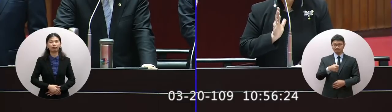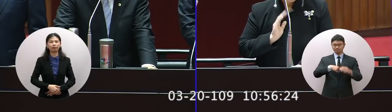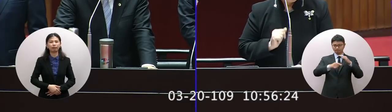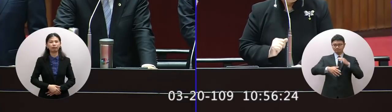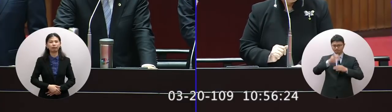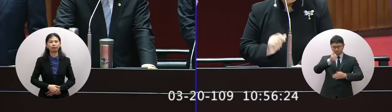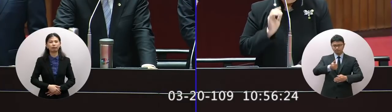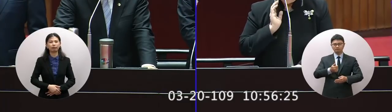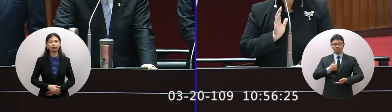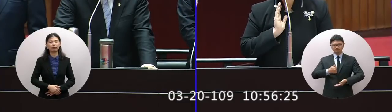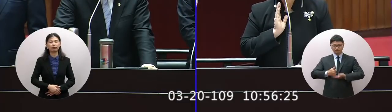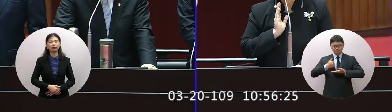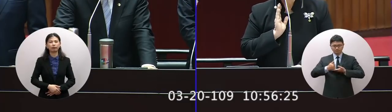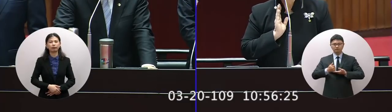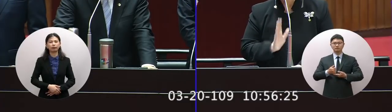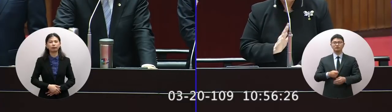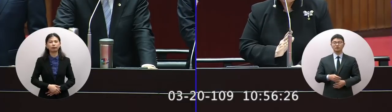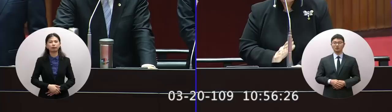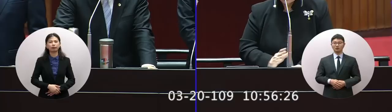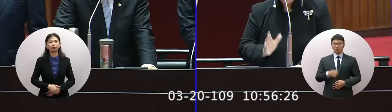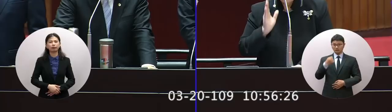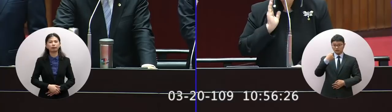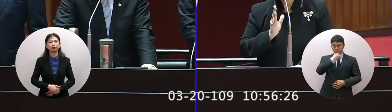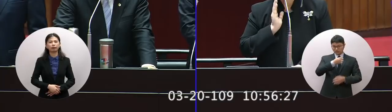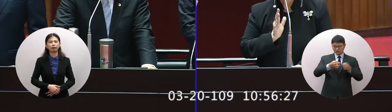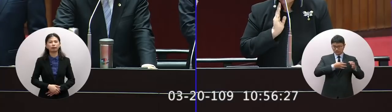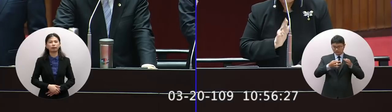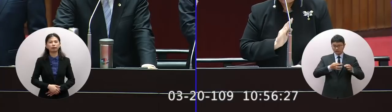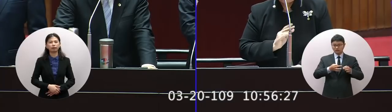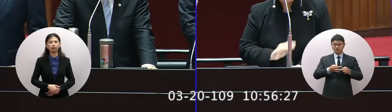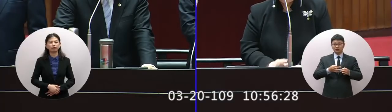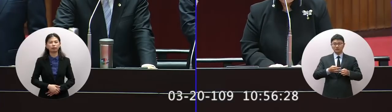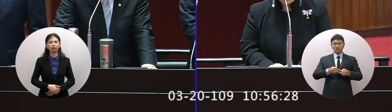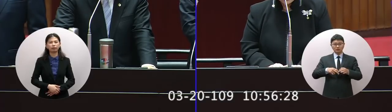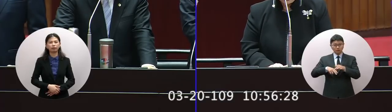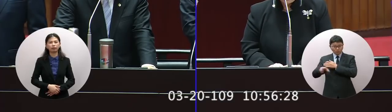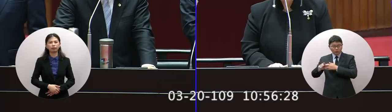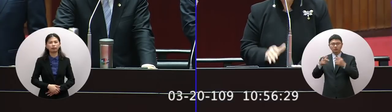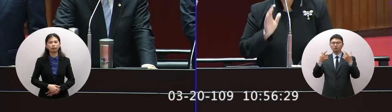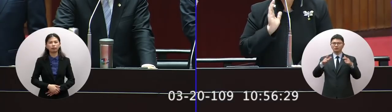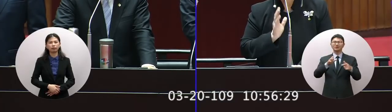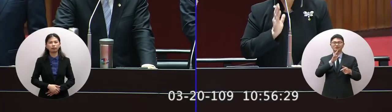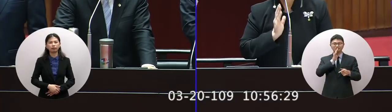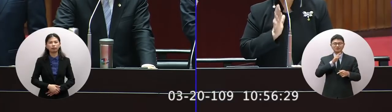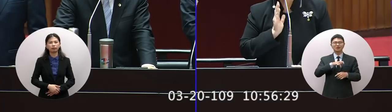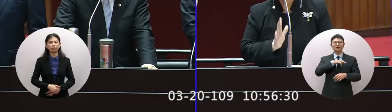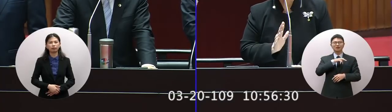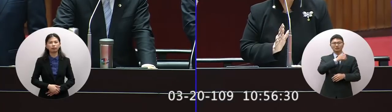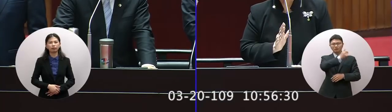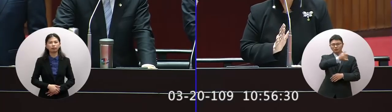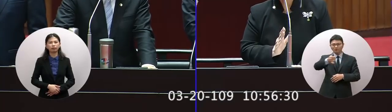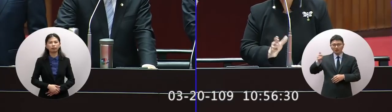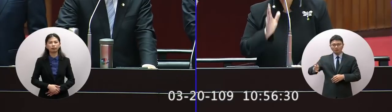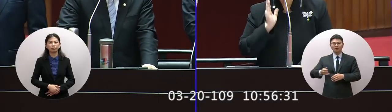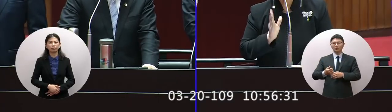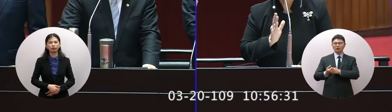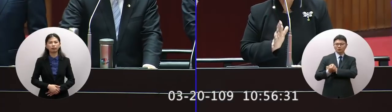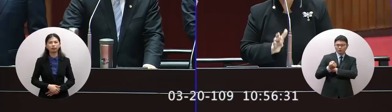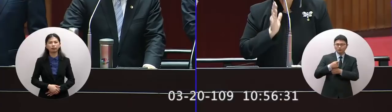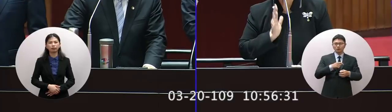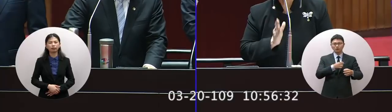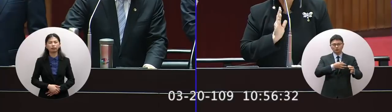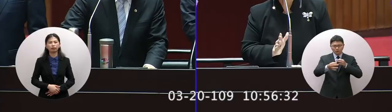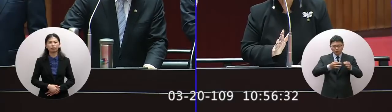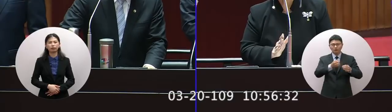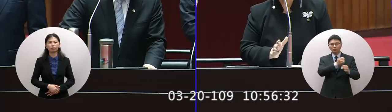議長的慶頂台商不是出走台商是出國打拚台商不應該讓國人來誤解最近